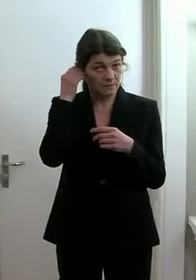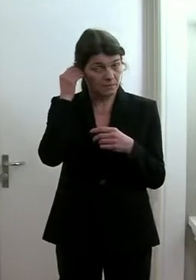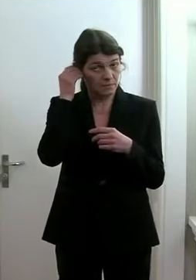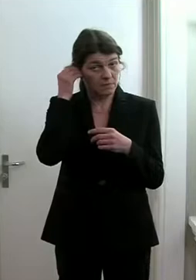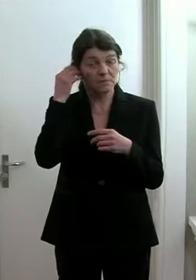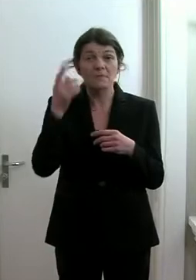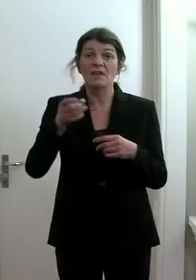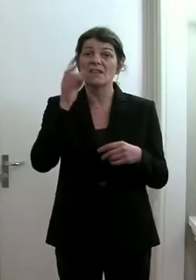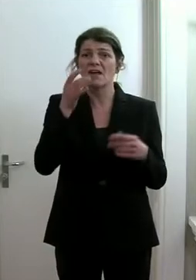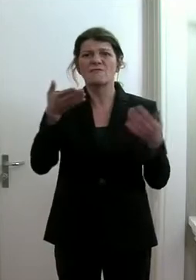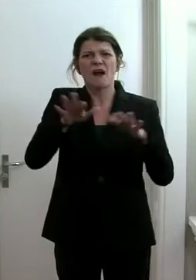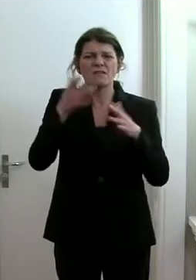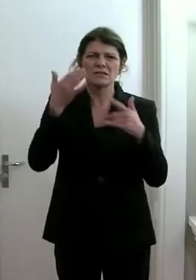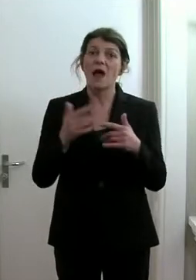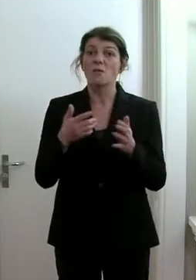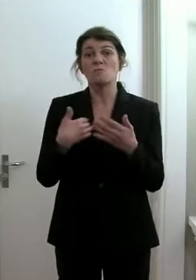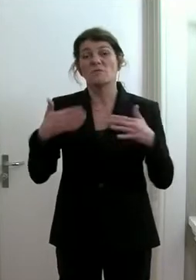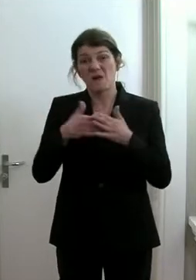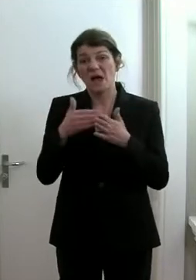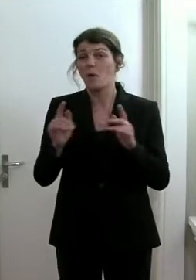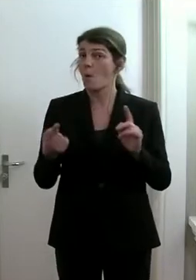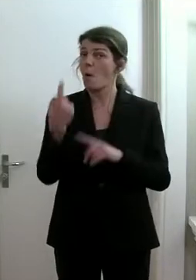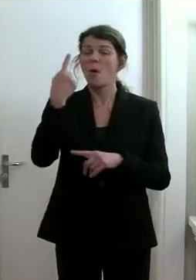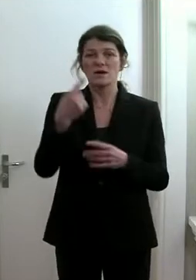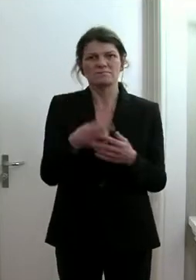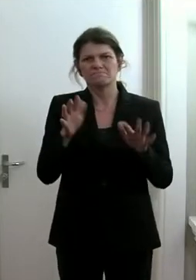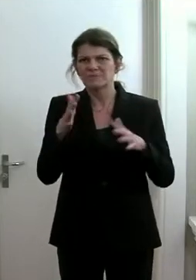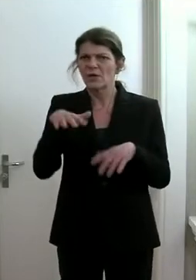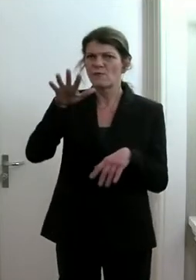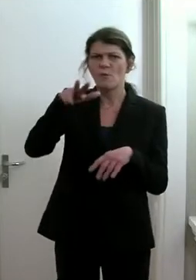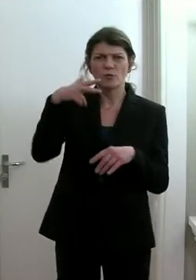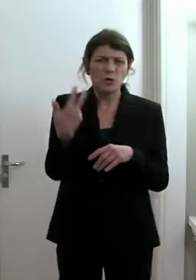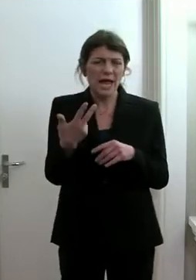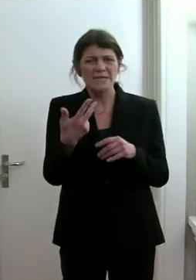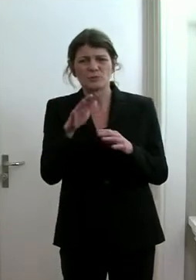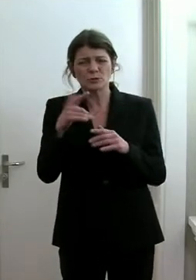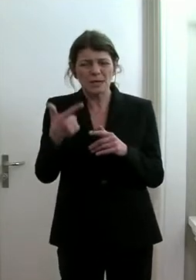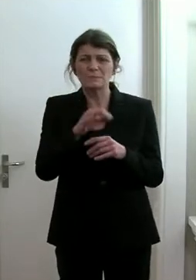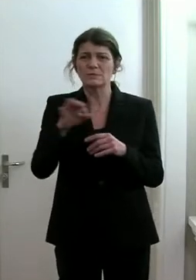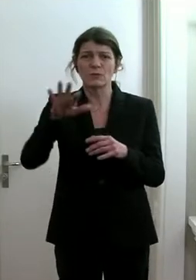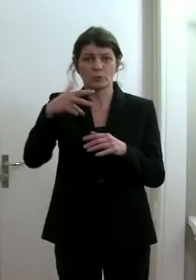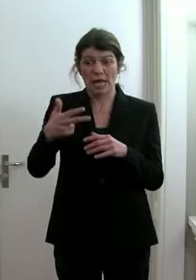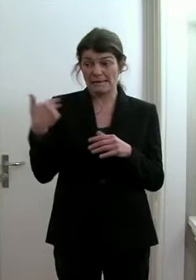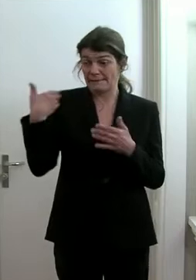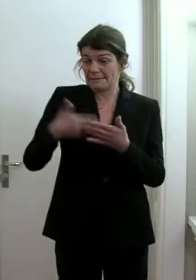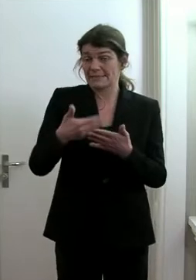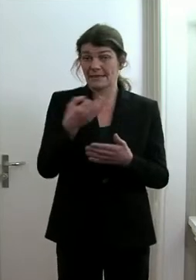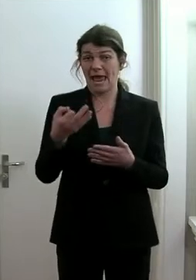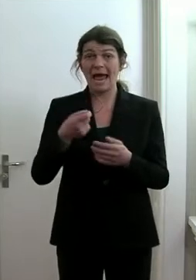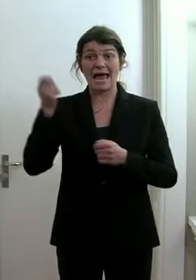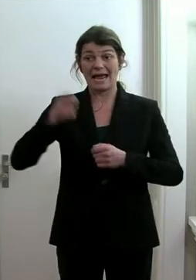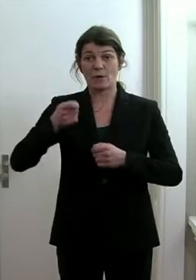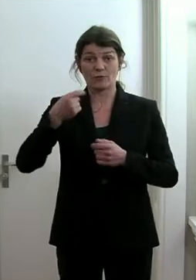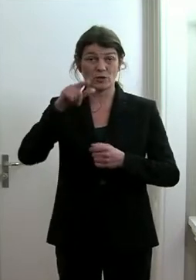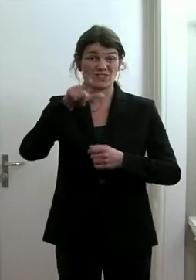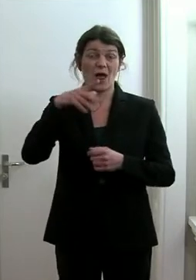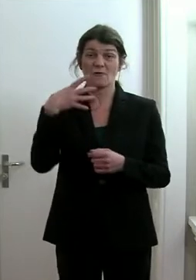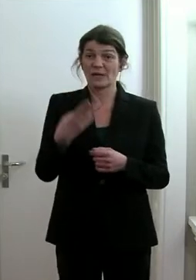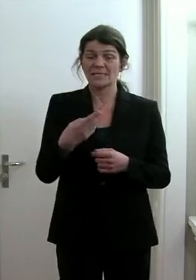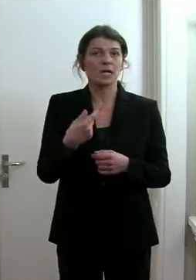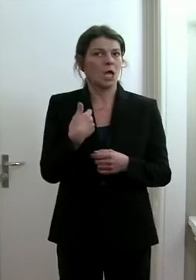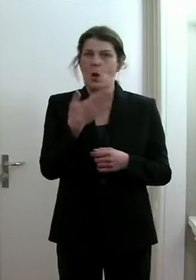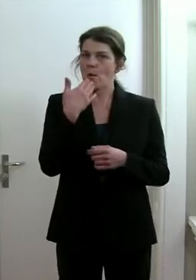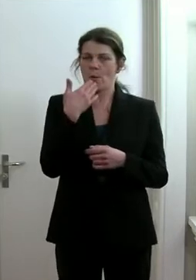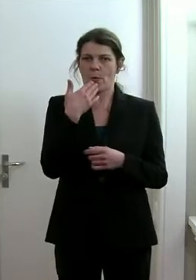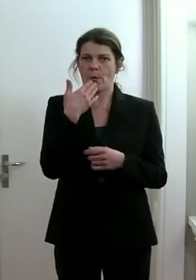Wir bewegen uns irgendwo zwischen 25 und 35 jetzt in den letzten Tagen. Den Rekord von 42 haben wir nicht